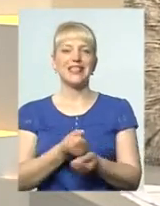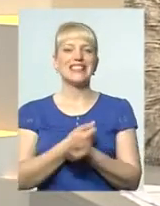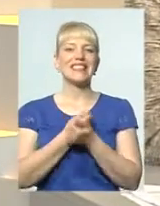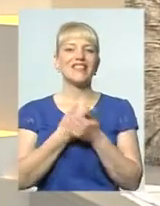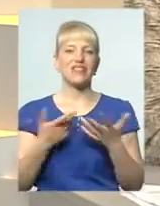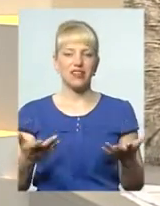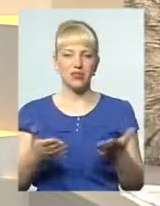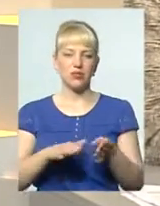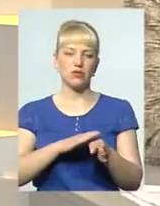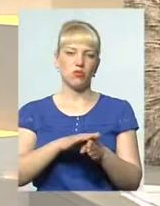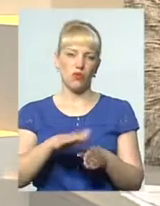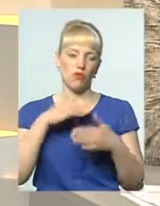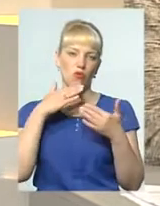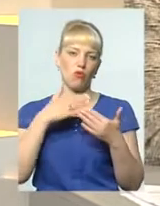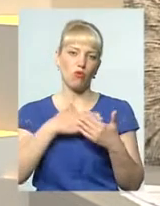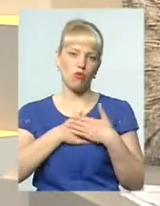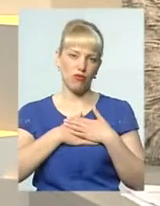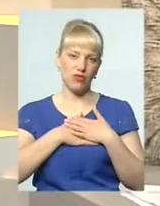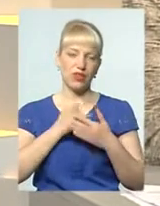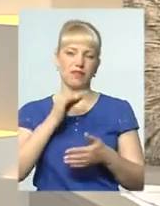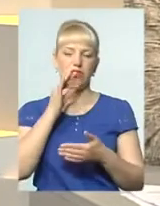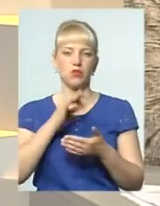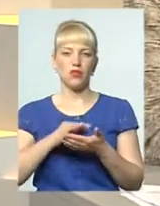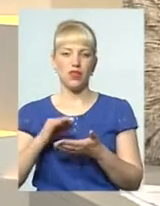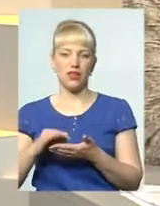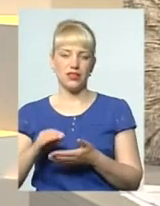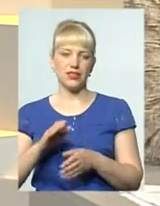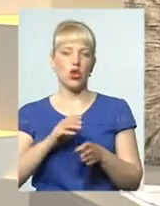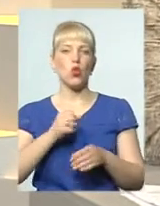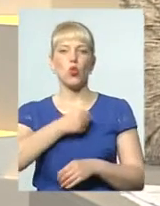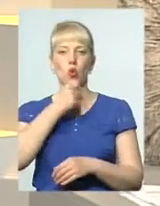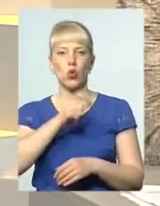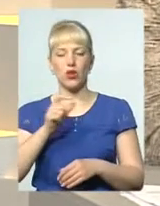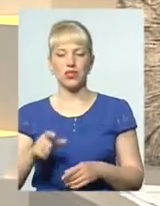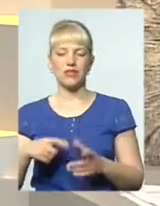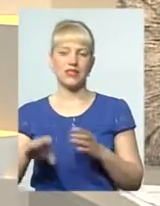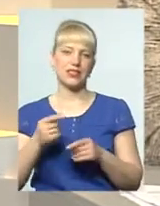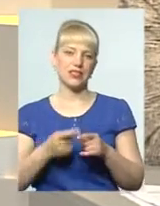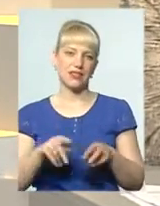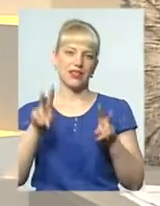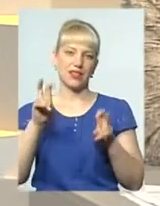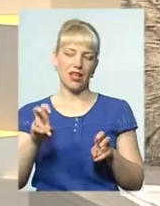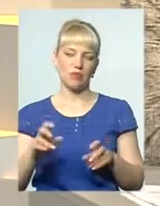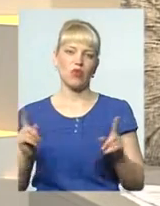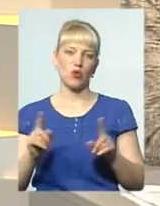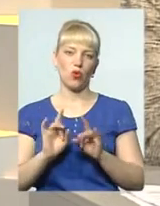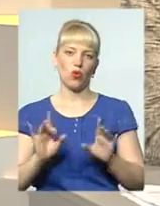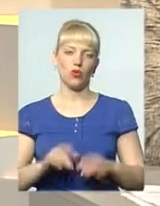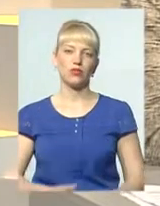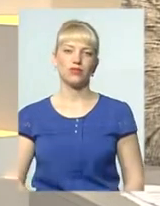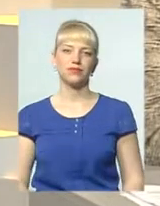сповнену любові і відповідальності дорослих. Про це все сьогодні в темі та спочатку короткий пролог.